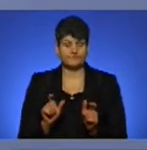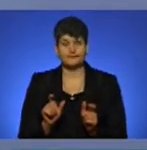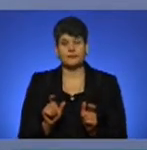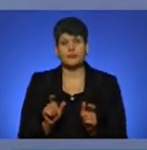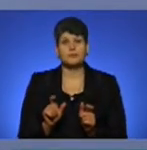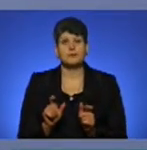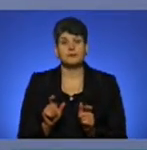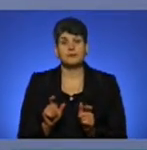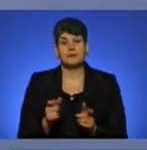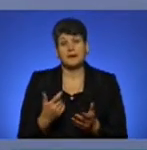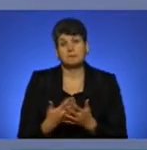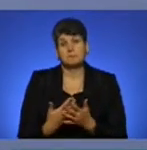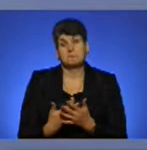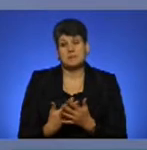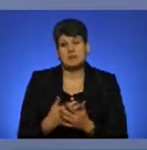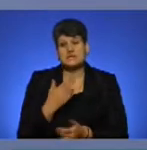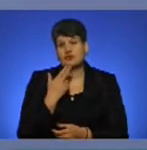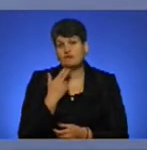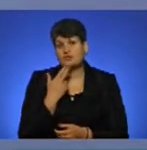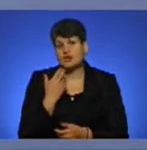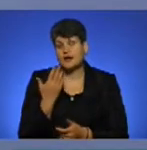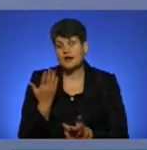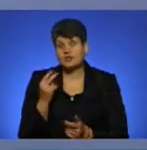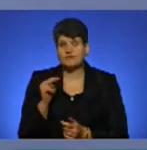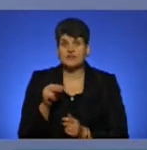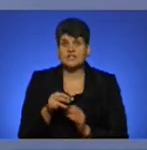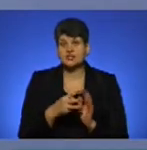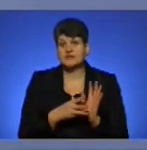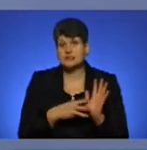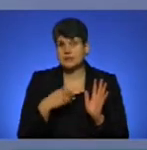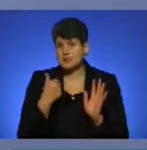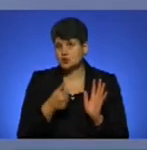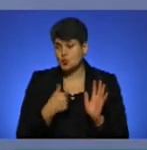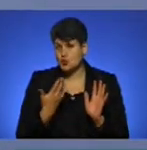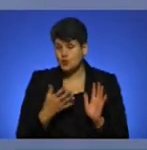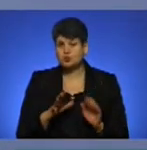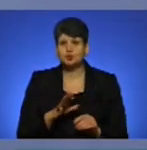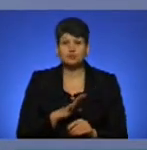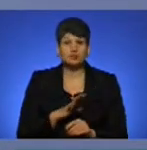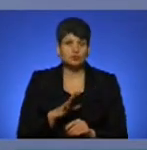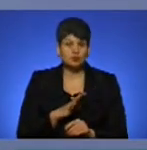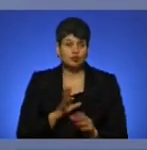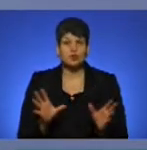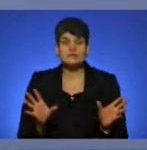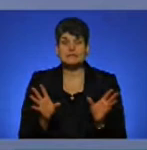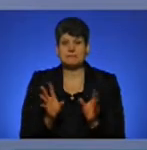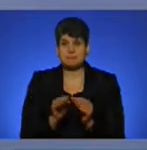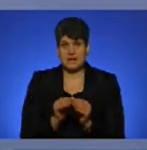Десь приблизно в червні 2018 року відбулося таке спільне